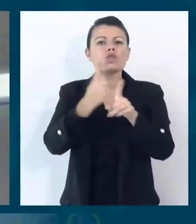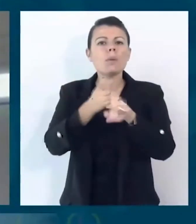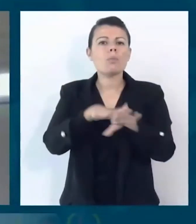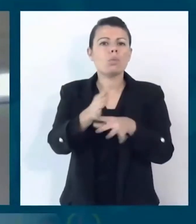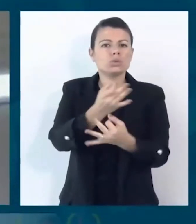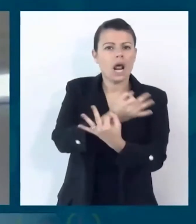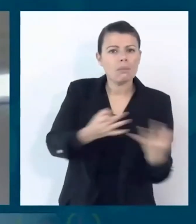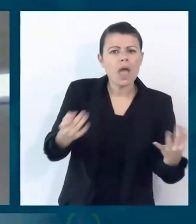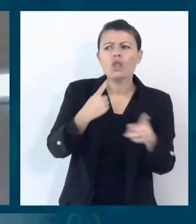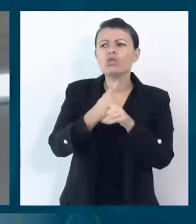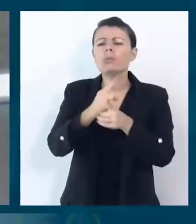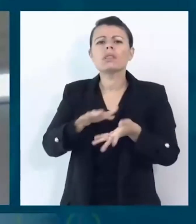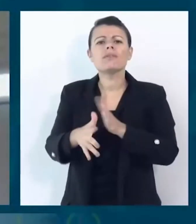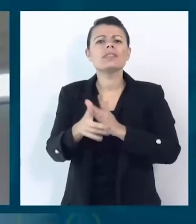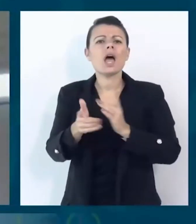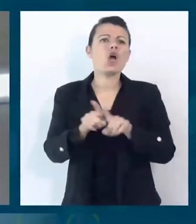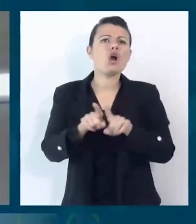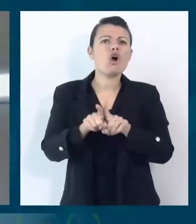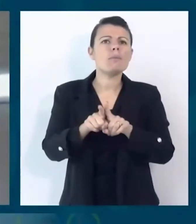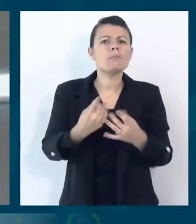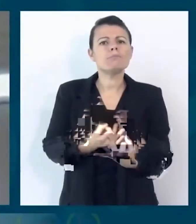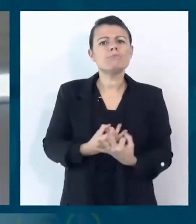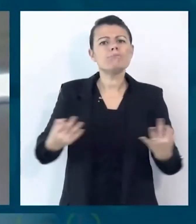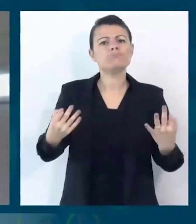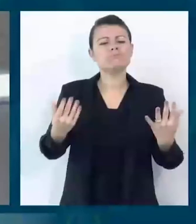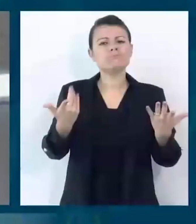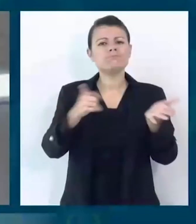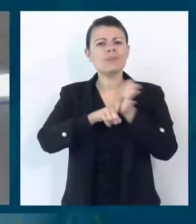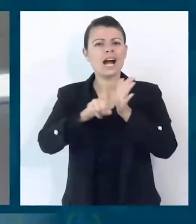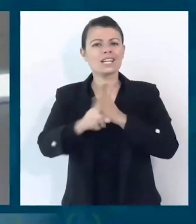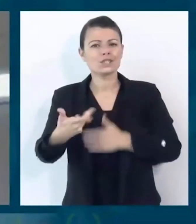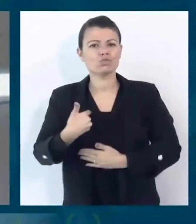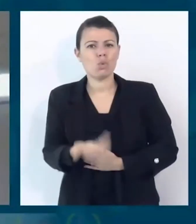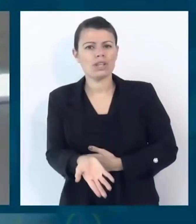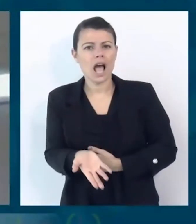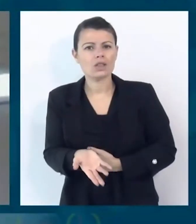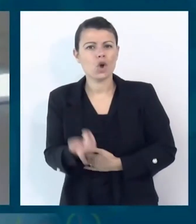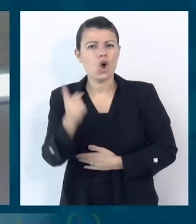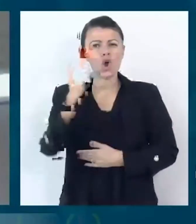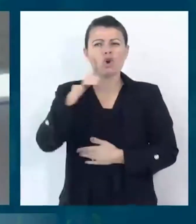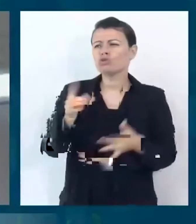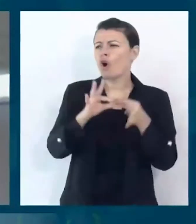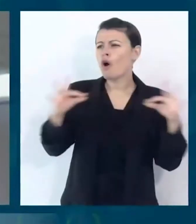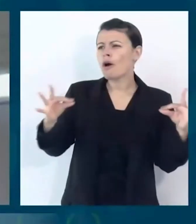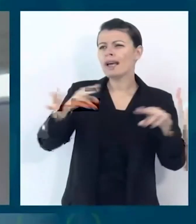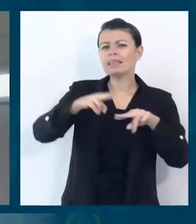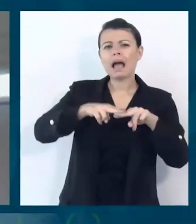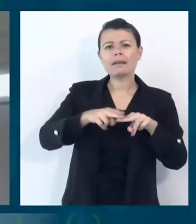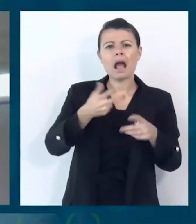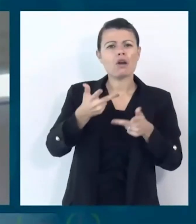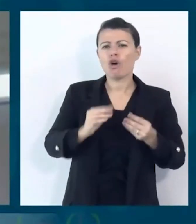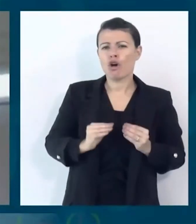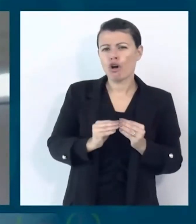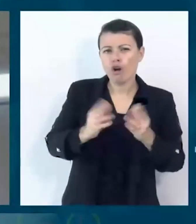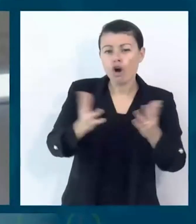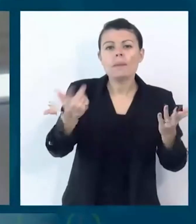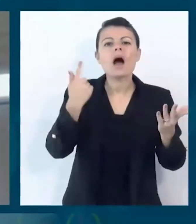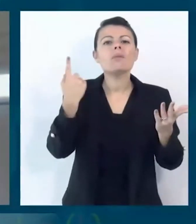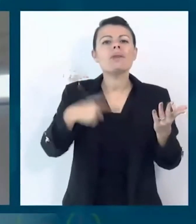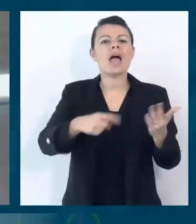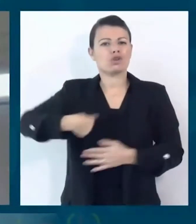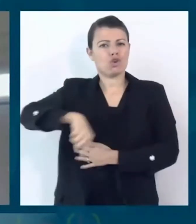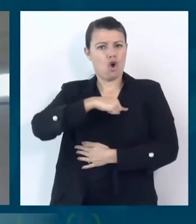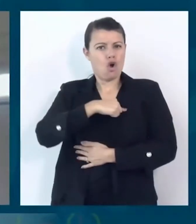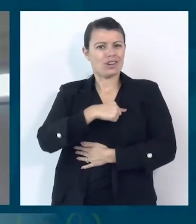rafforzare eventualmente, non so se dici così italiano, ma per noi è importante questa sinergia e